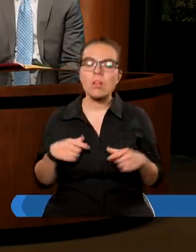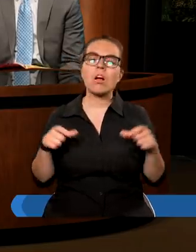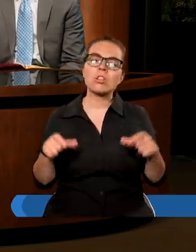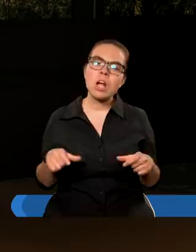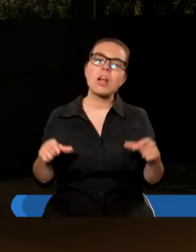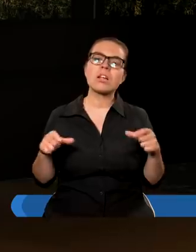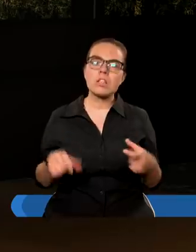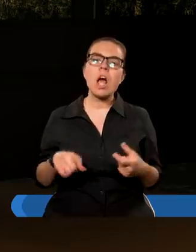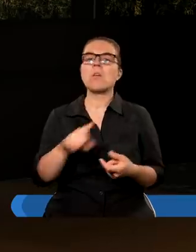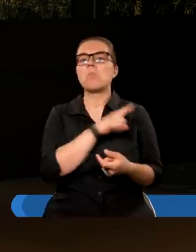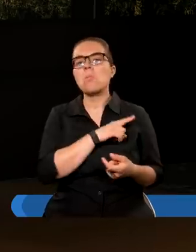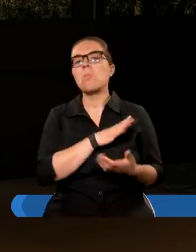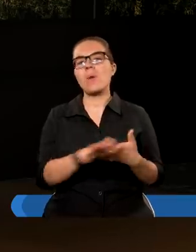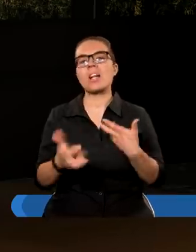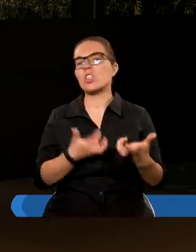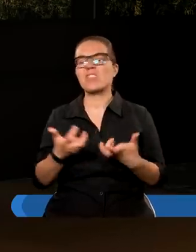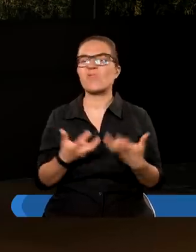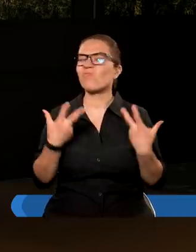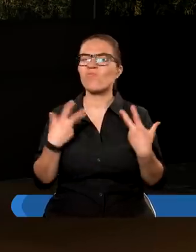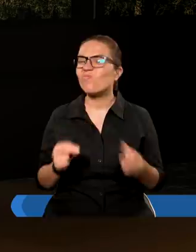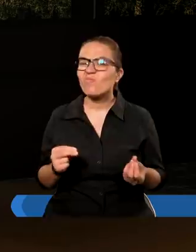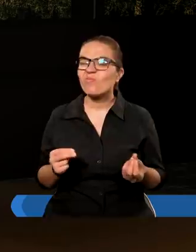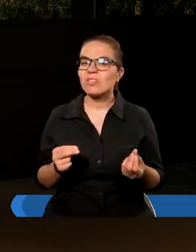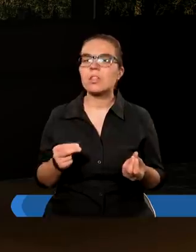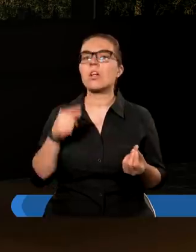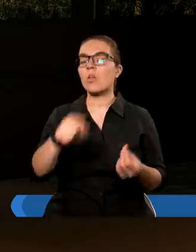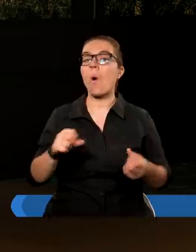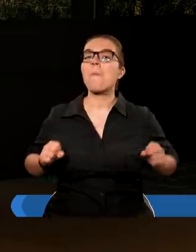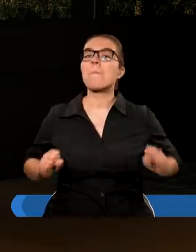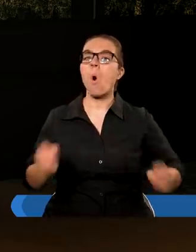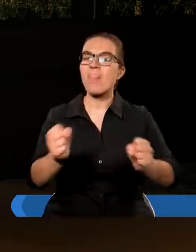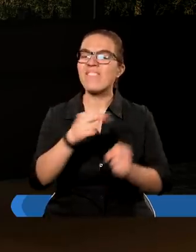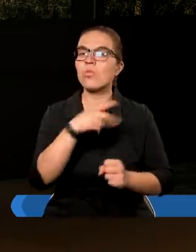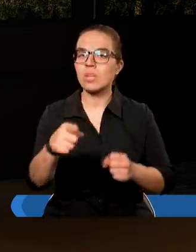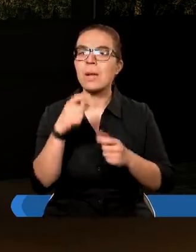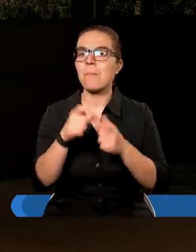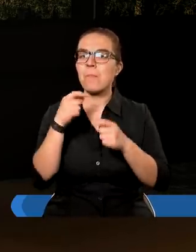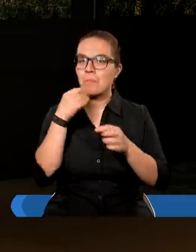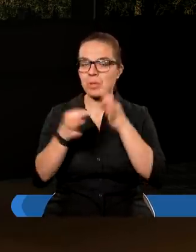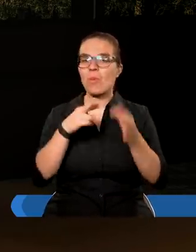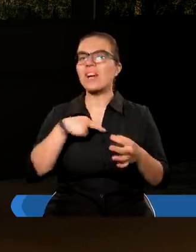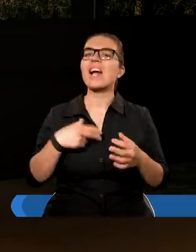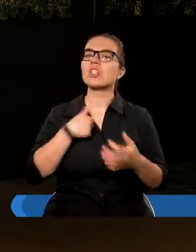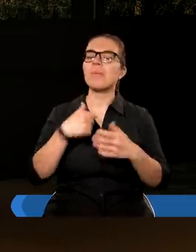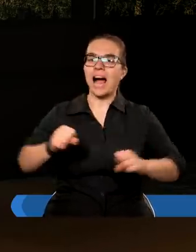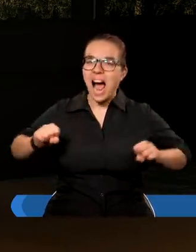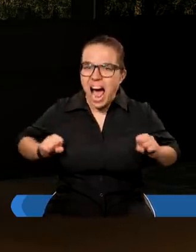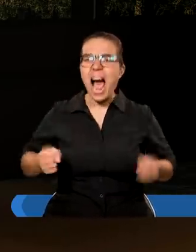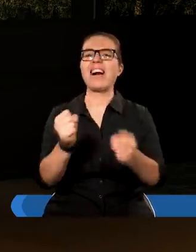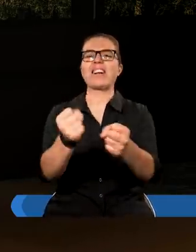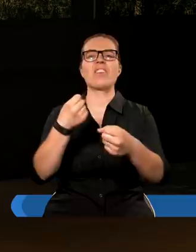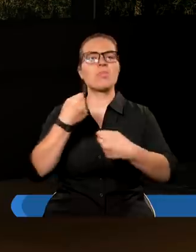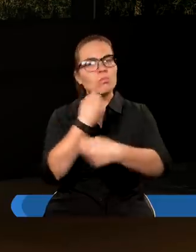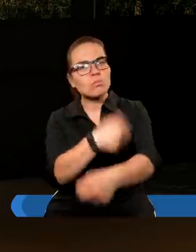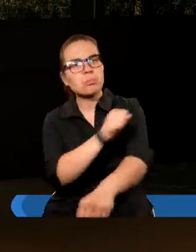Ta przypowieść w jakiś sposób motywuje nas do tego, żebyśmy wręcz aktywnie czekali na